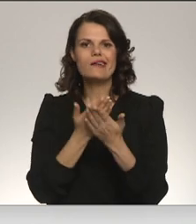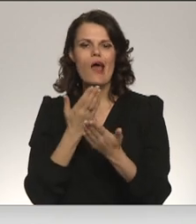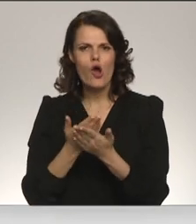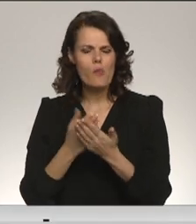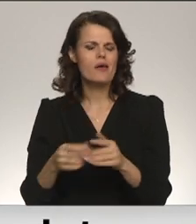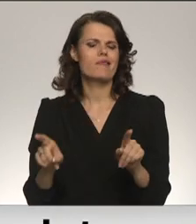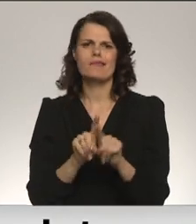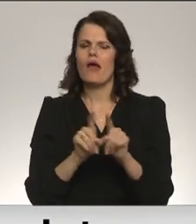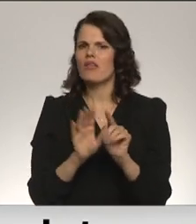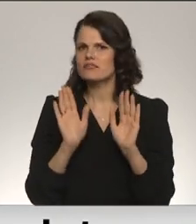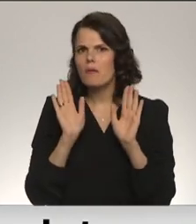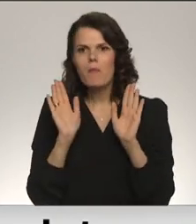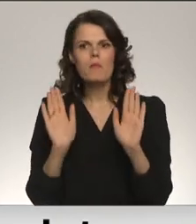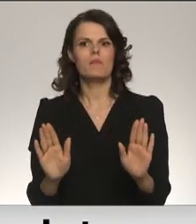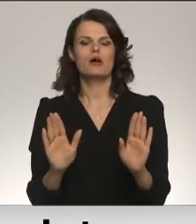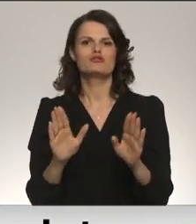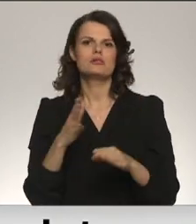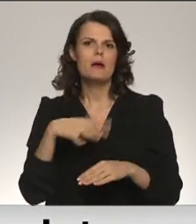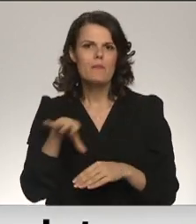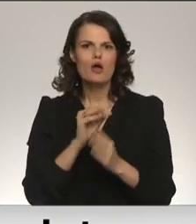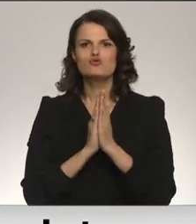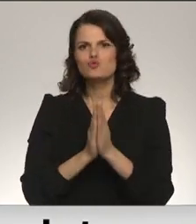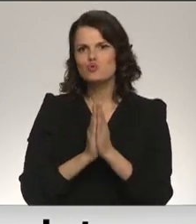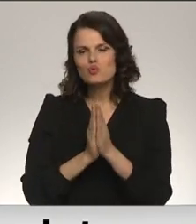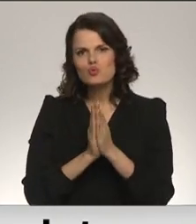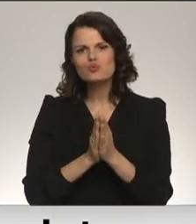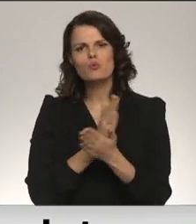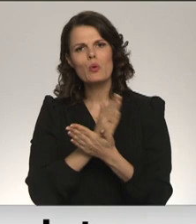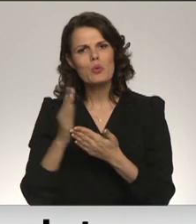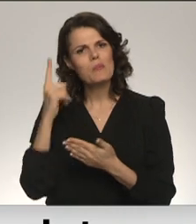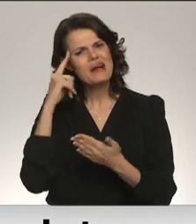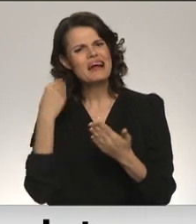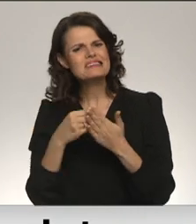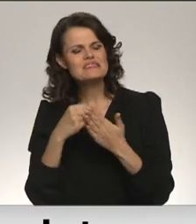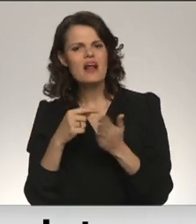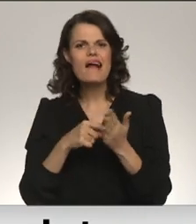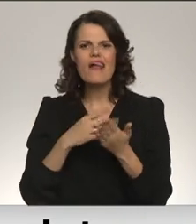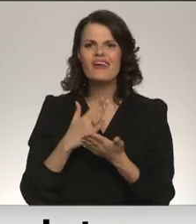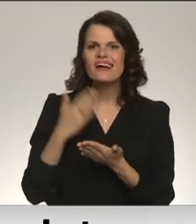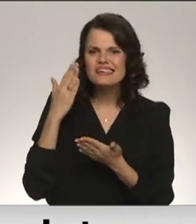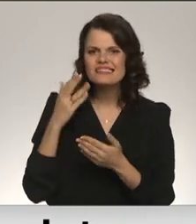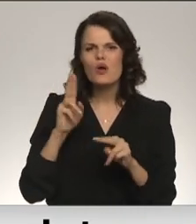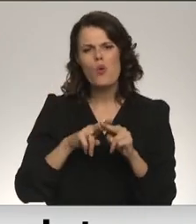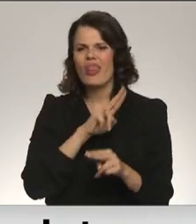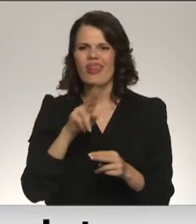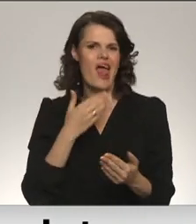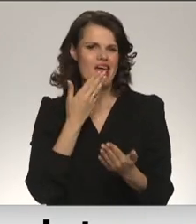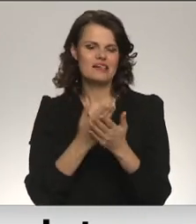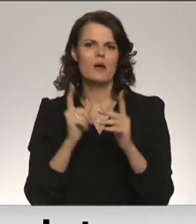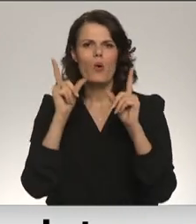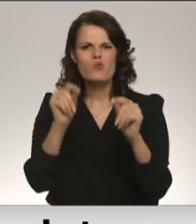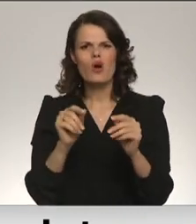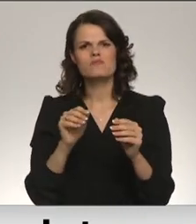nemainīgas. Mēs lūdzam rūpīgi izvērtēt riskus un nerekomendējam doties